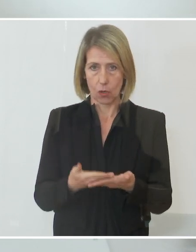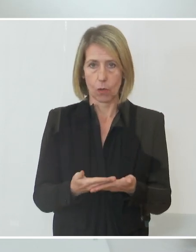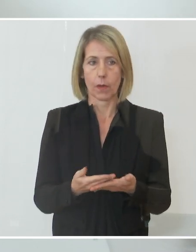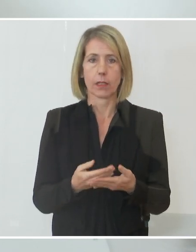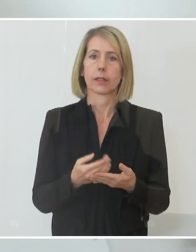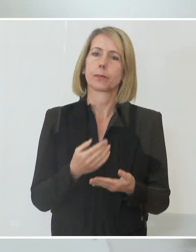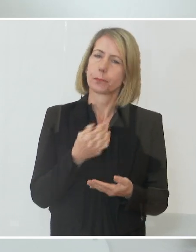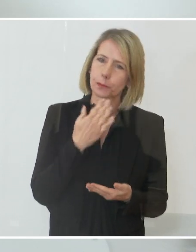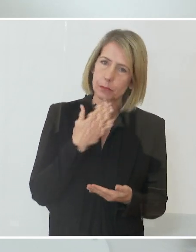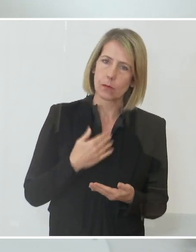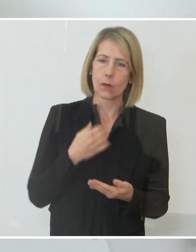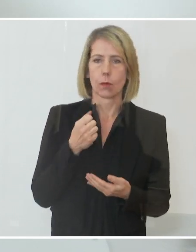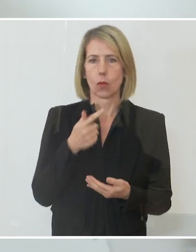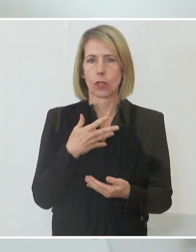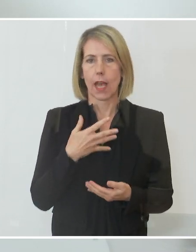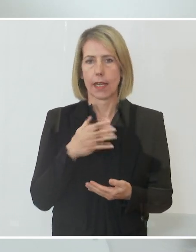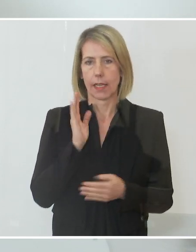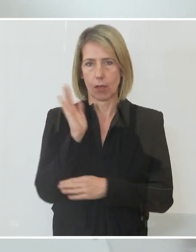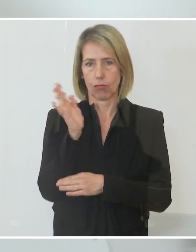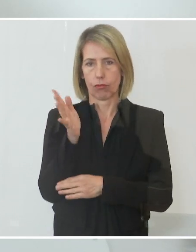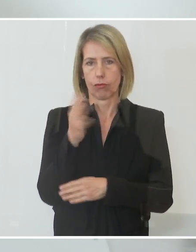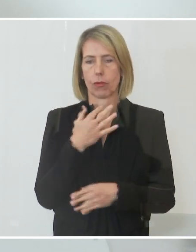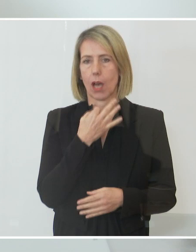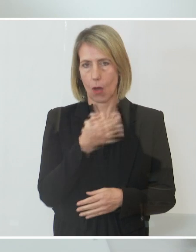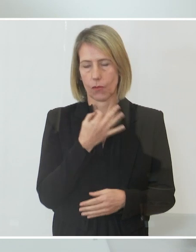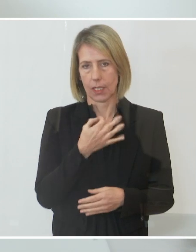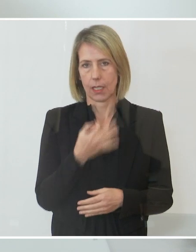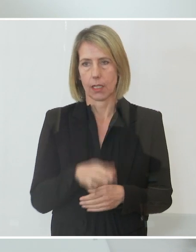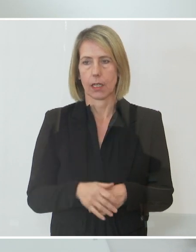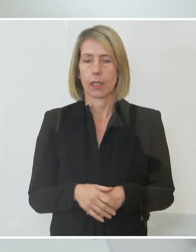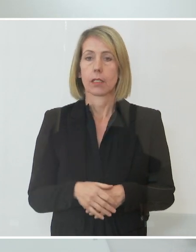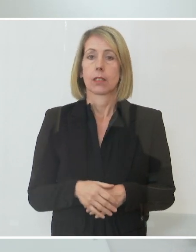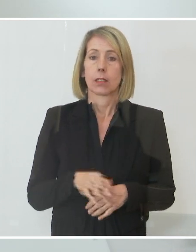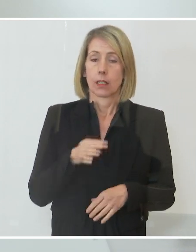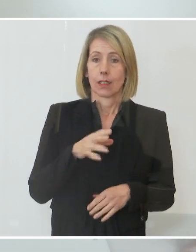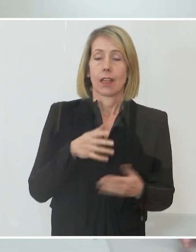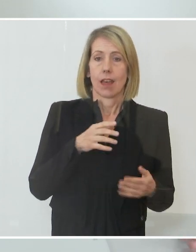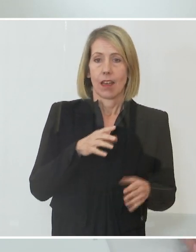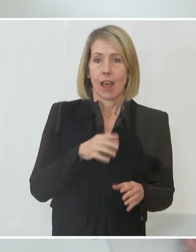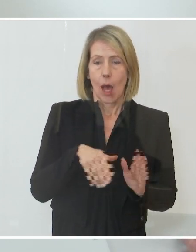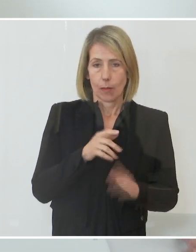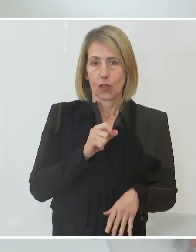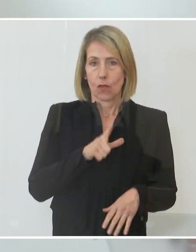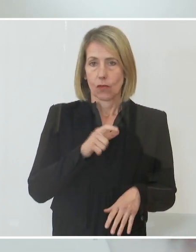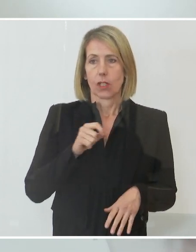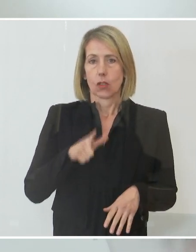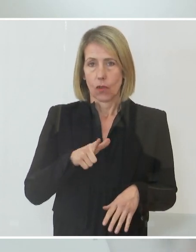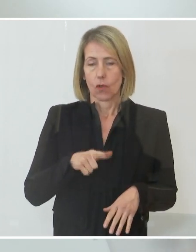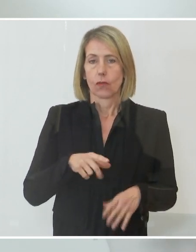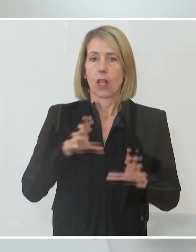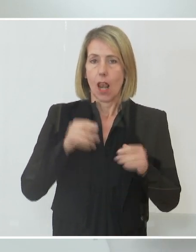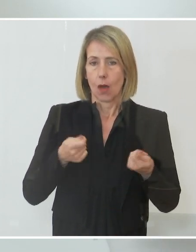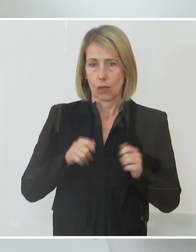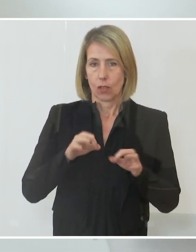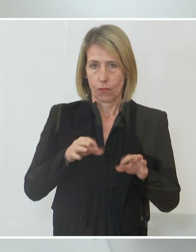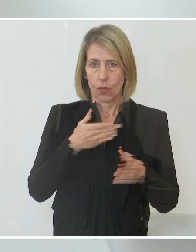wichtigsten herausgreifen. Es wird ab 12.12. den Lockdown für ungeimpfte Menschen in Österreich geben. Darüber hinaus